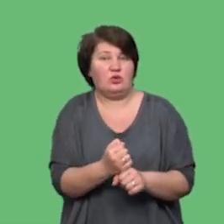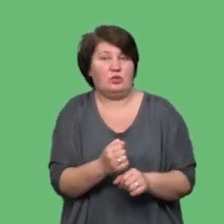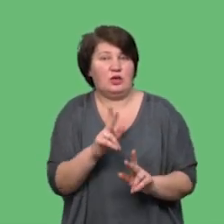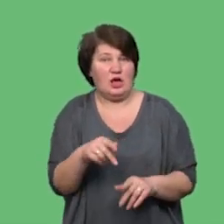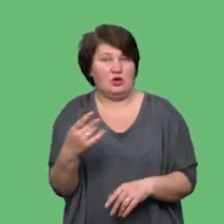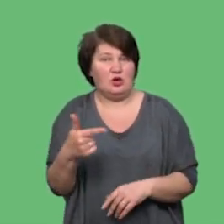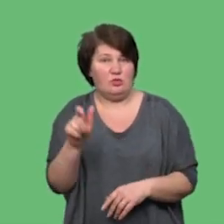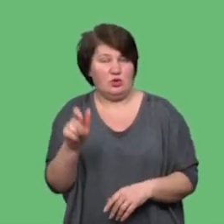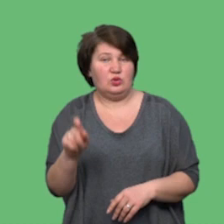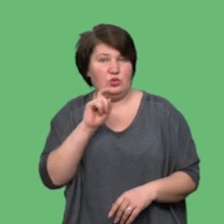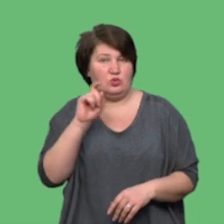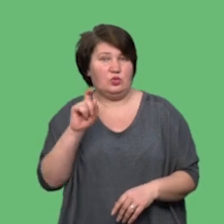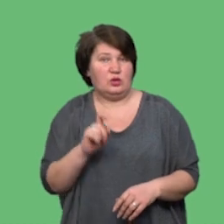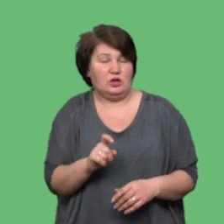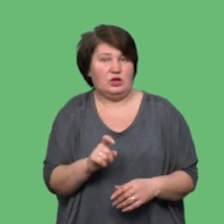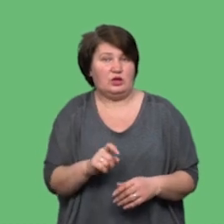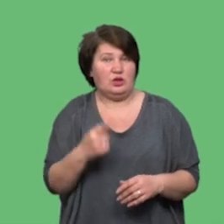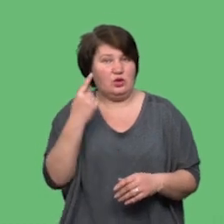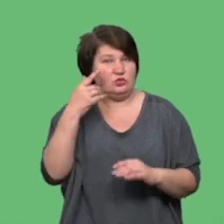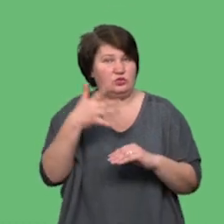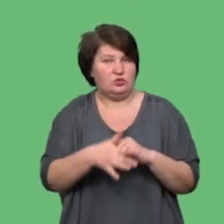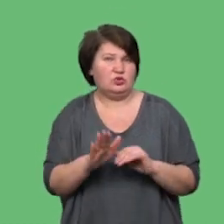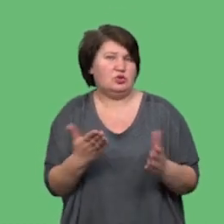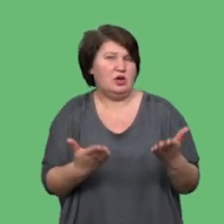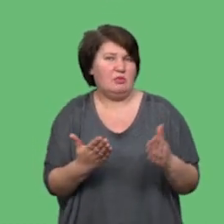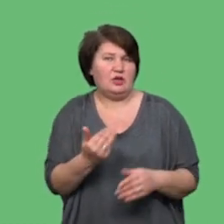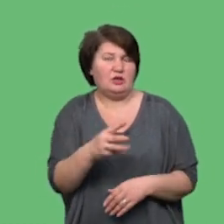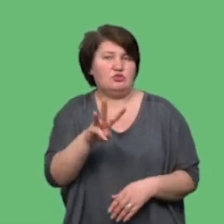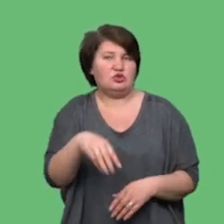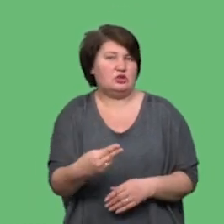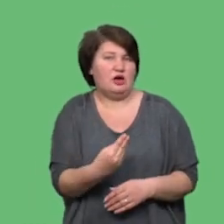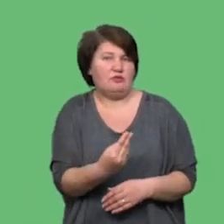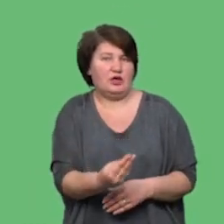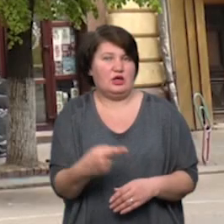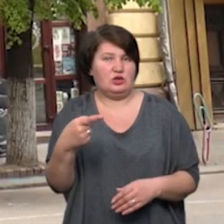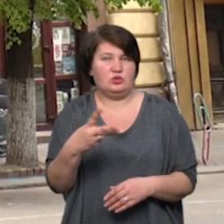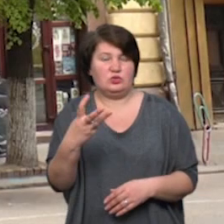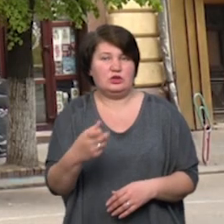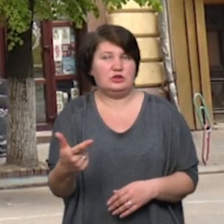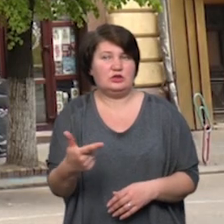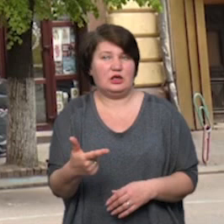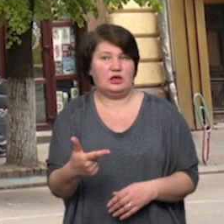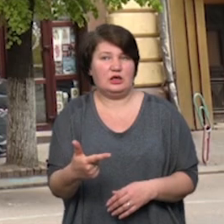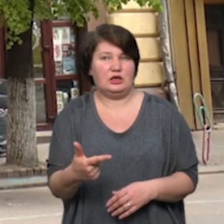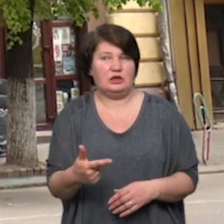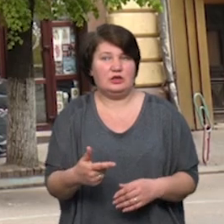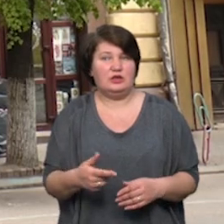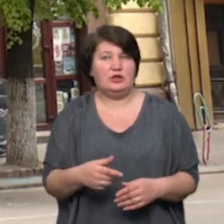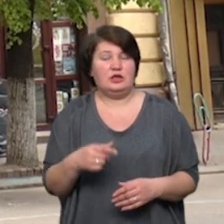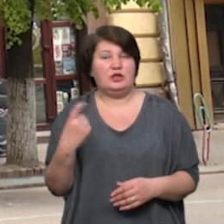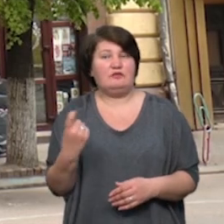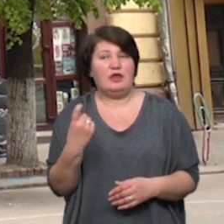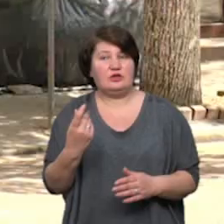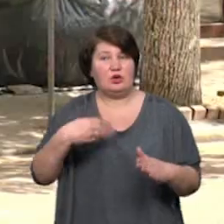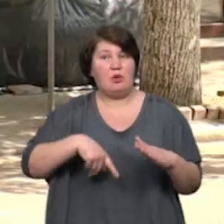України. І зрозуміло, що вони обмежилися штрафом. То поки що штраф 1300 гривень. Із власником підвалу мені